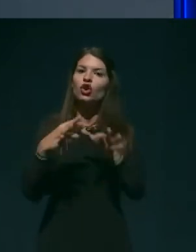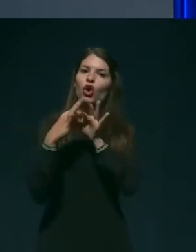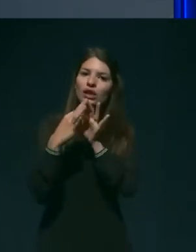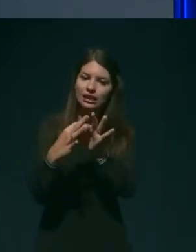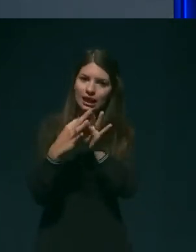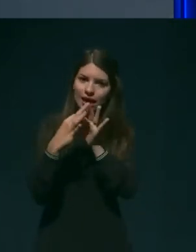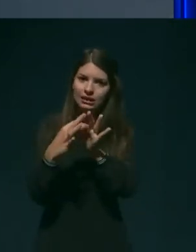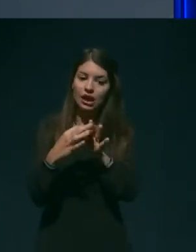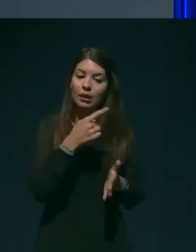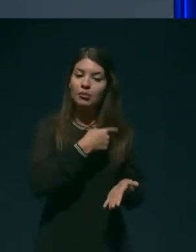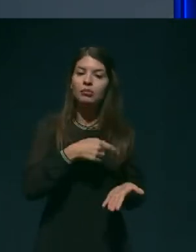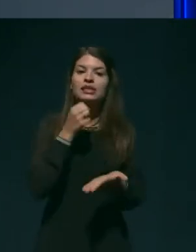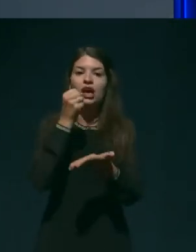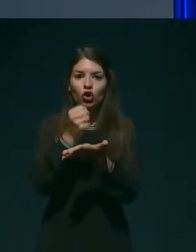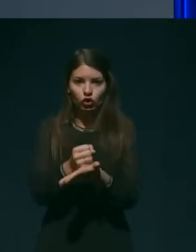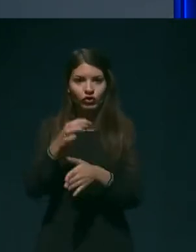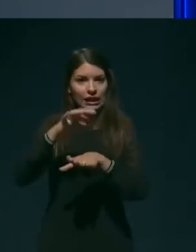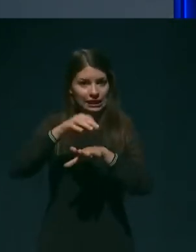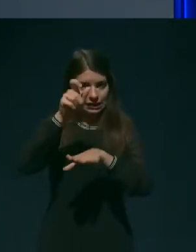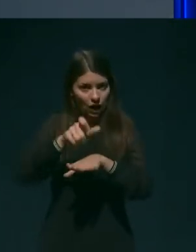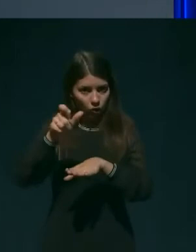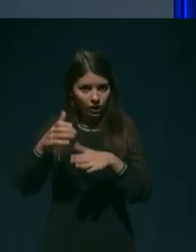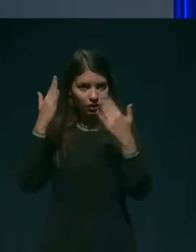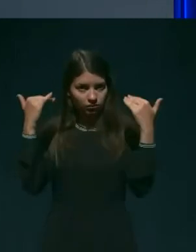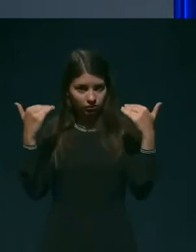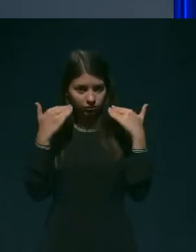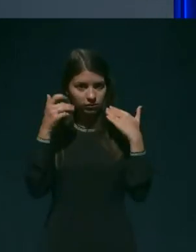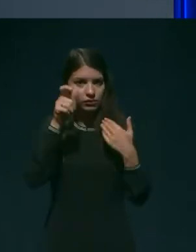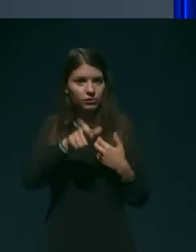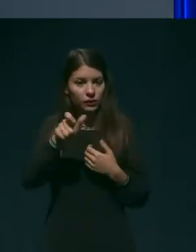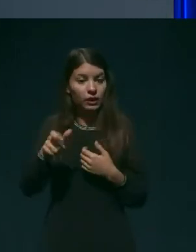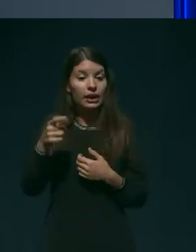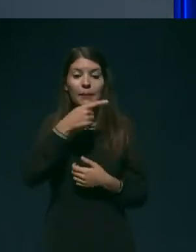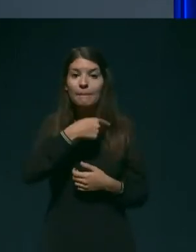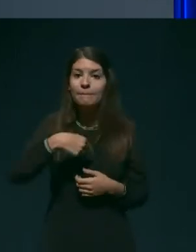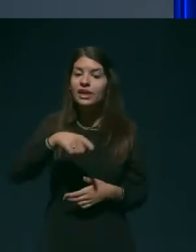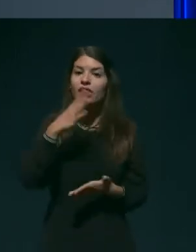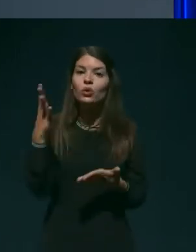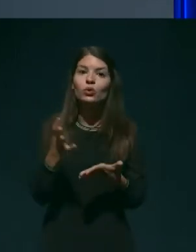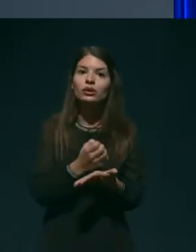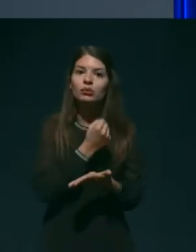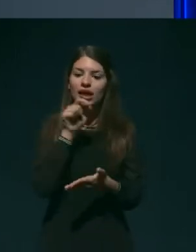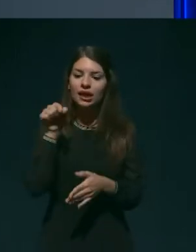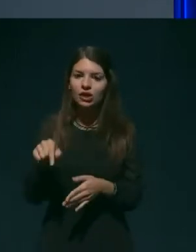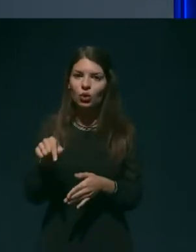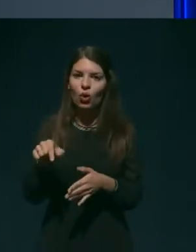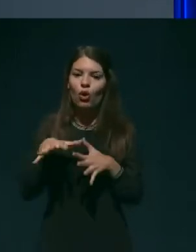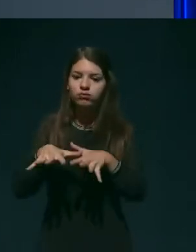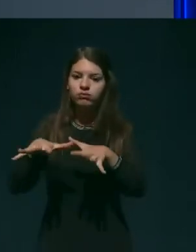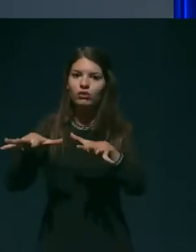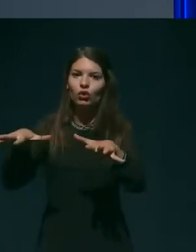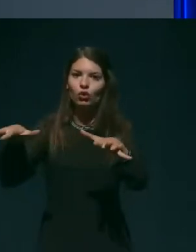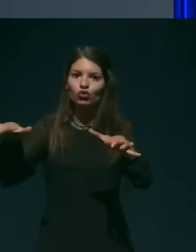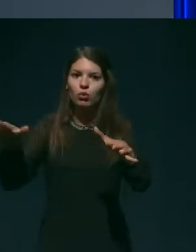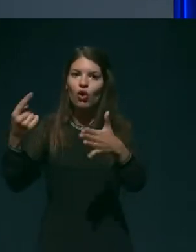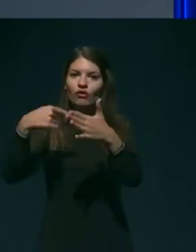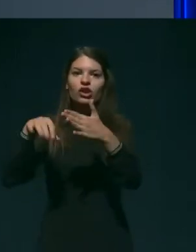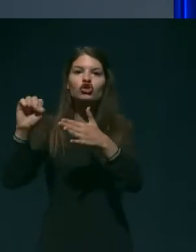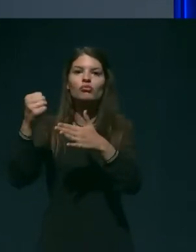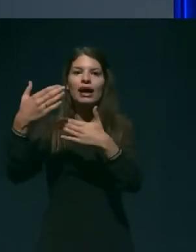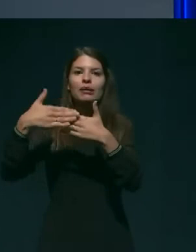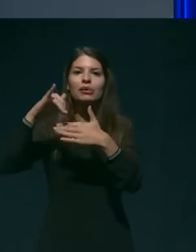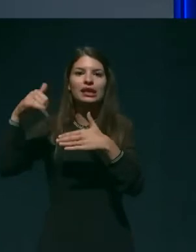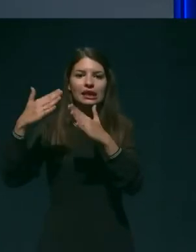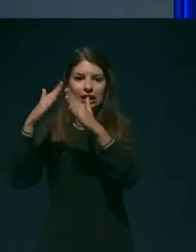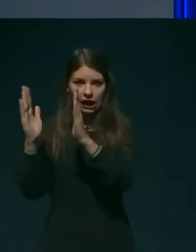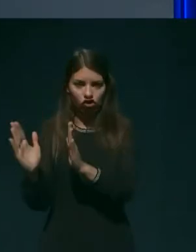zdravniškega kadra in tudi kadra zdravostvene njege, smo uspeli okužbo na tem domu potem, ko smo izpeljali tudi